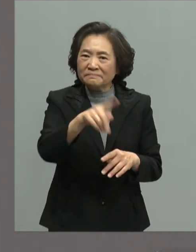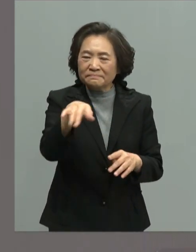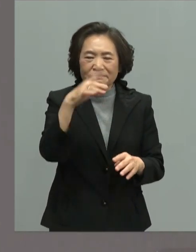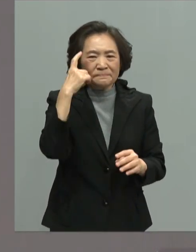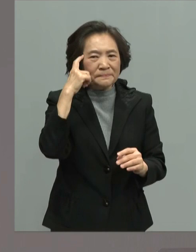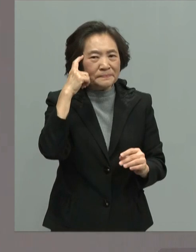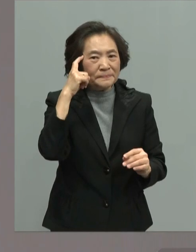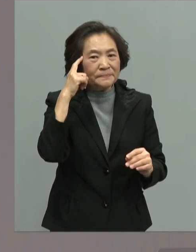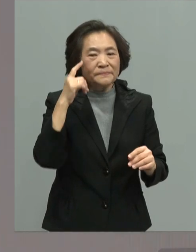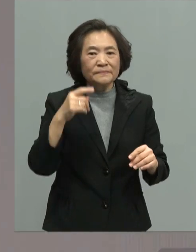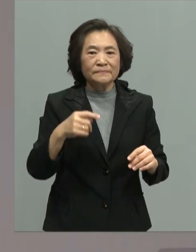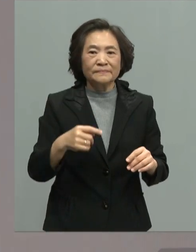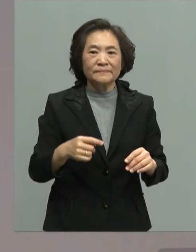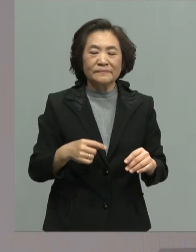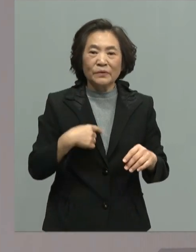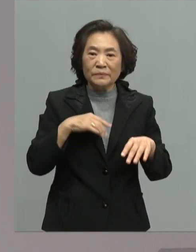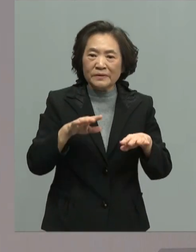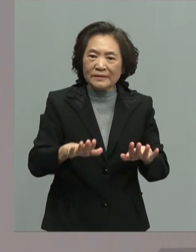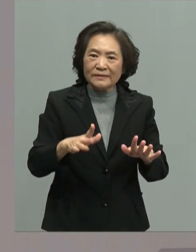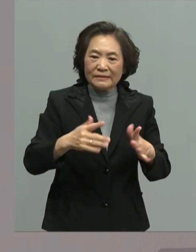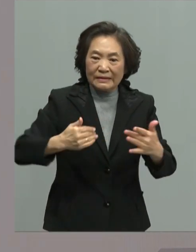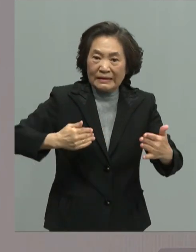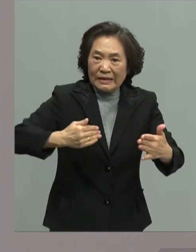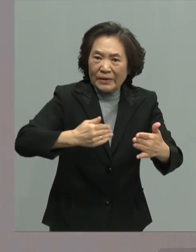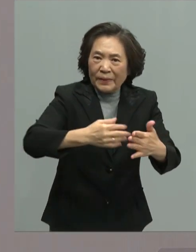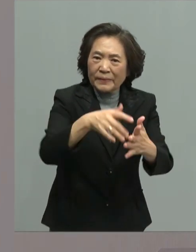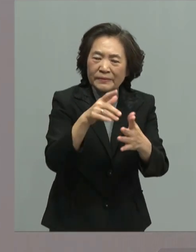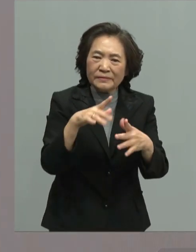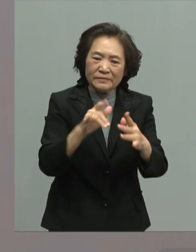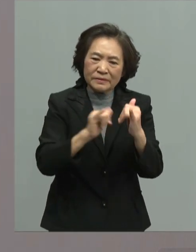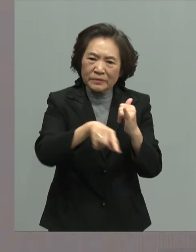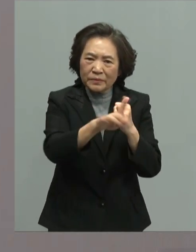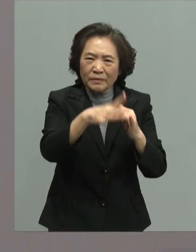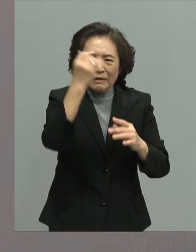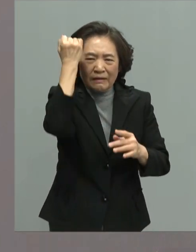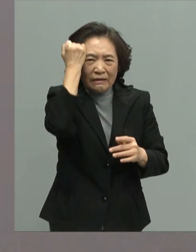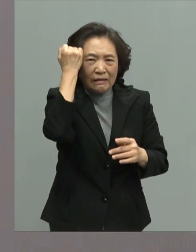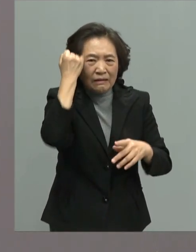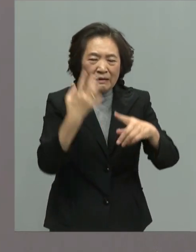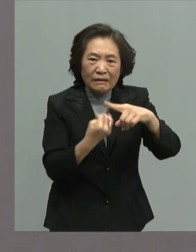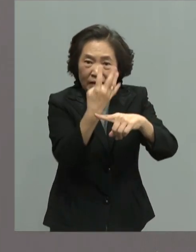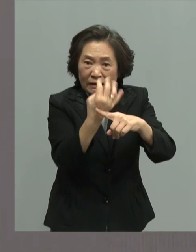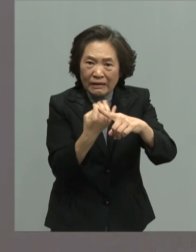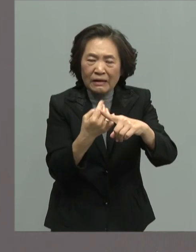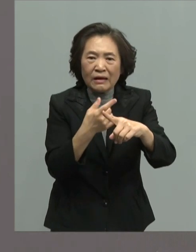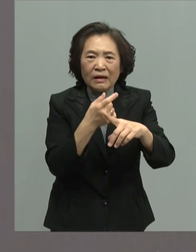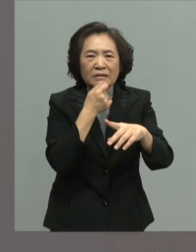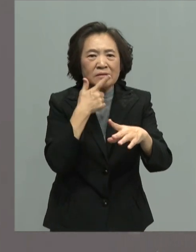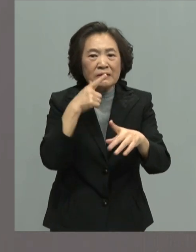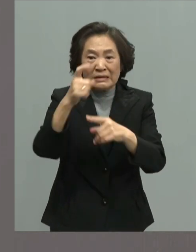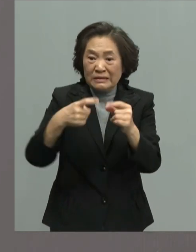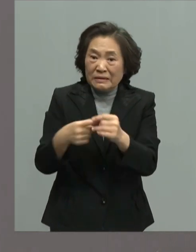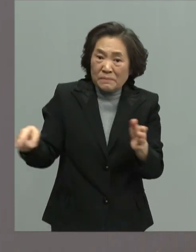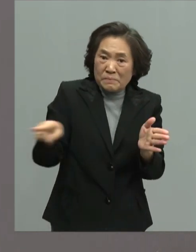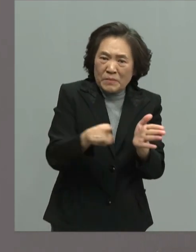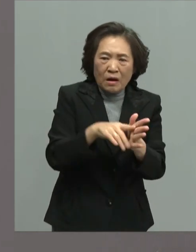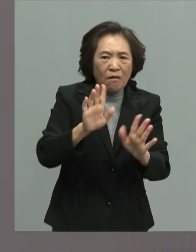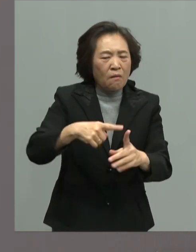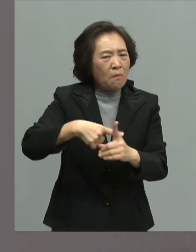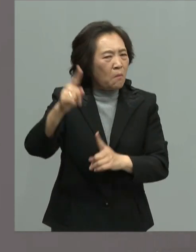我们在这当中人民感受的痛苦主事已经创十年的新高